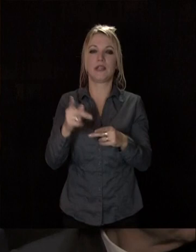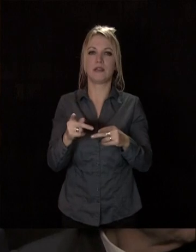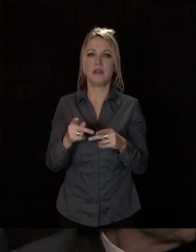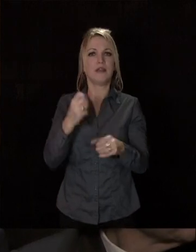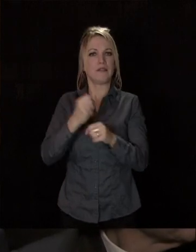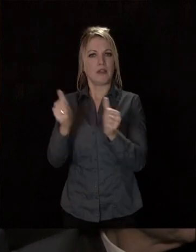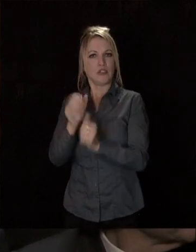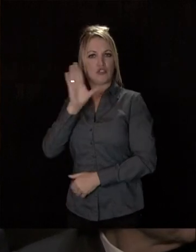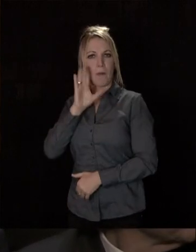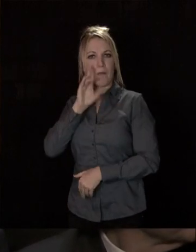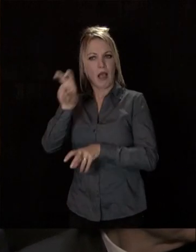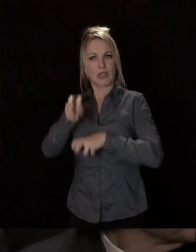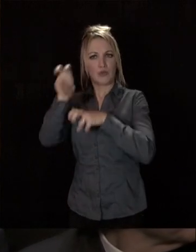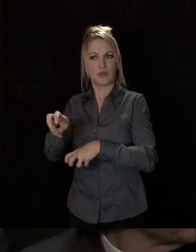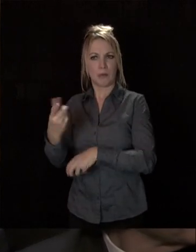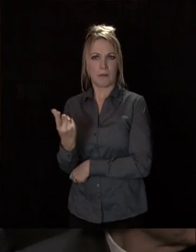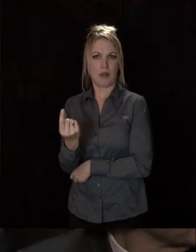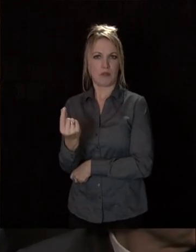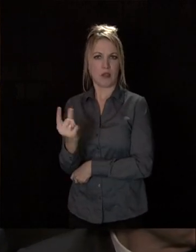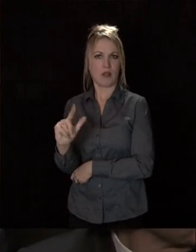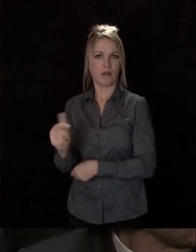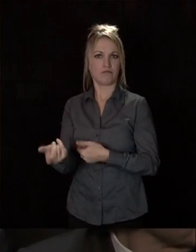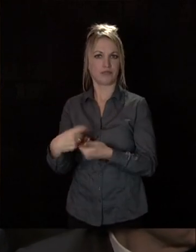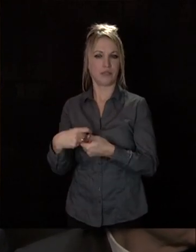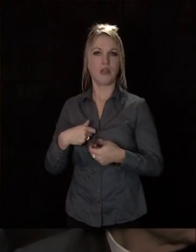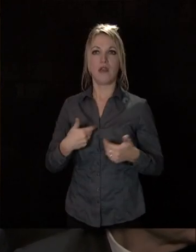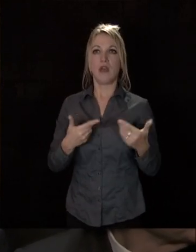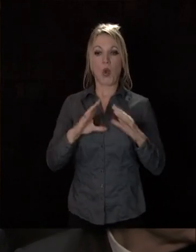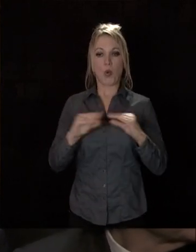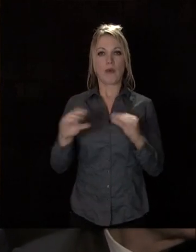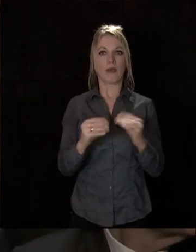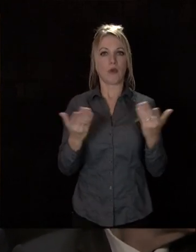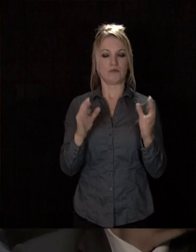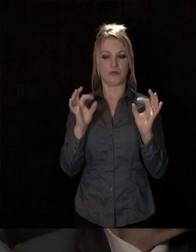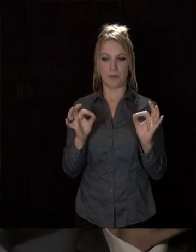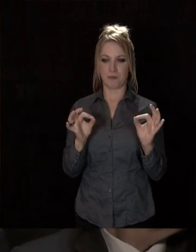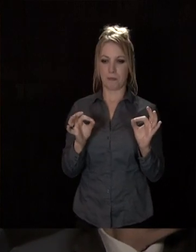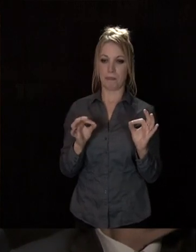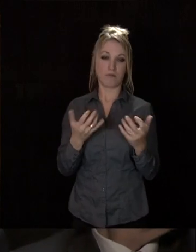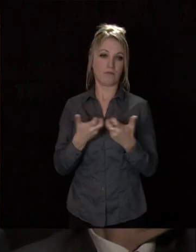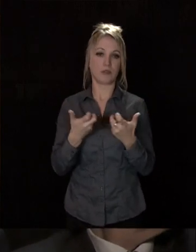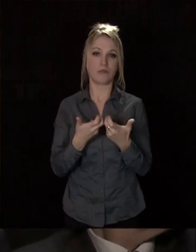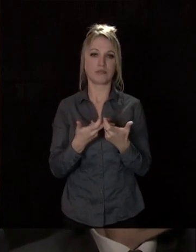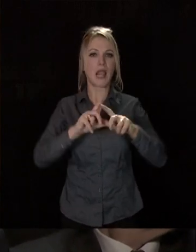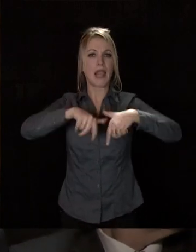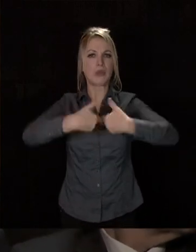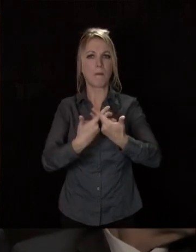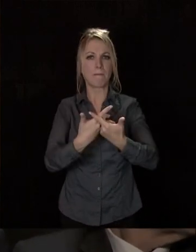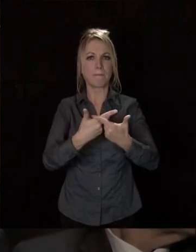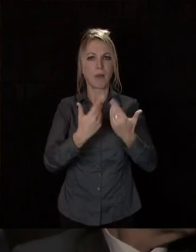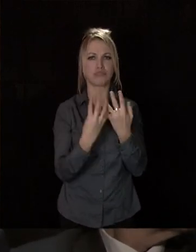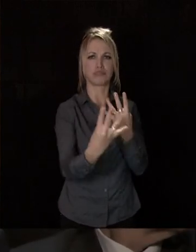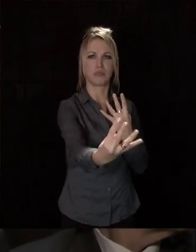'agriculture qui fait partie de nos partenaires. Concrètement, il s'agit de maraîchage, tout le monde comprend, de